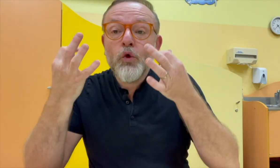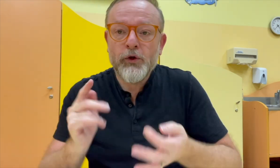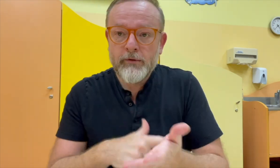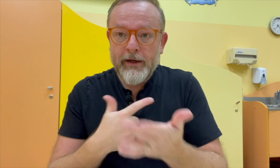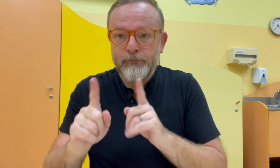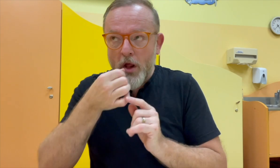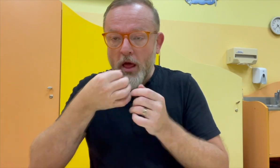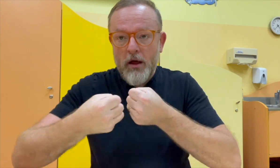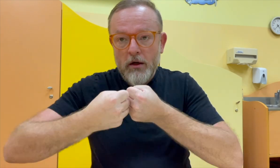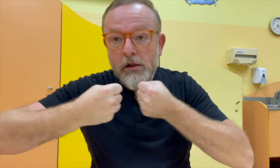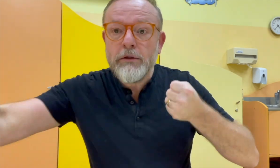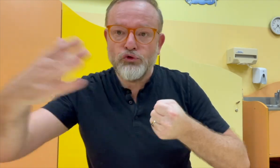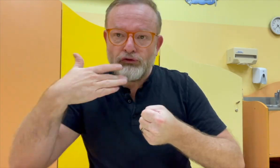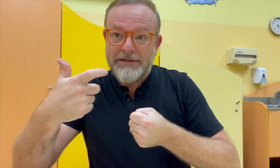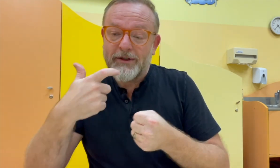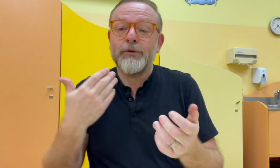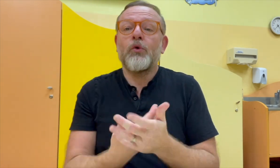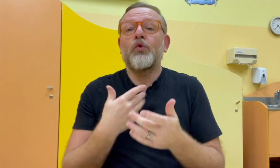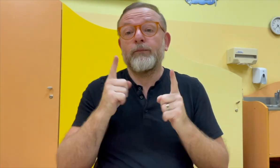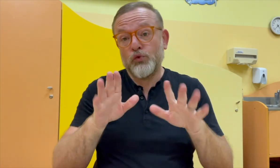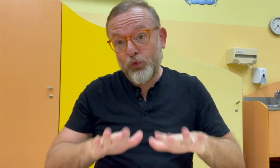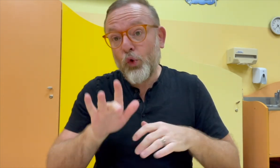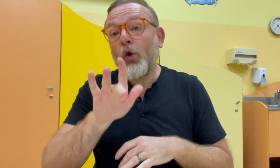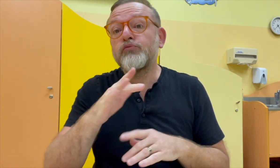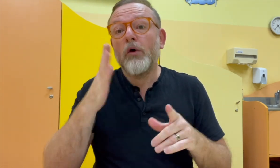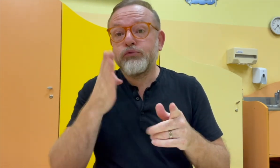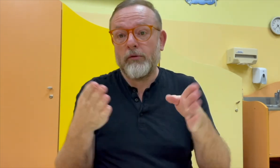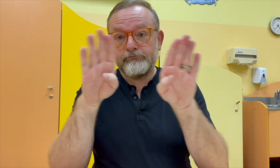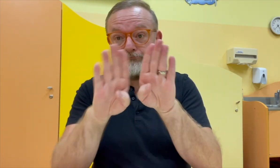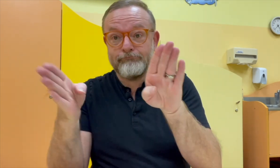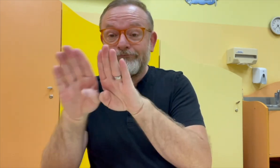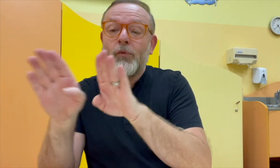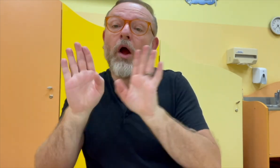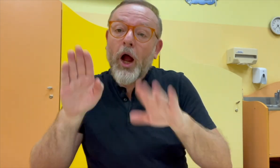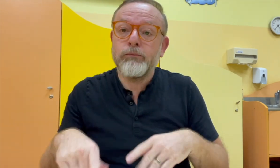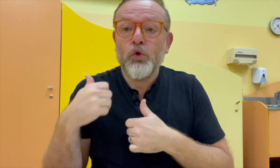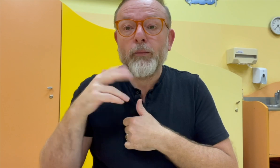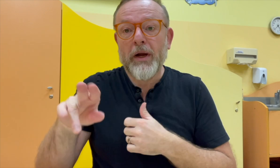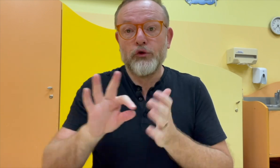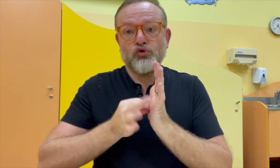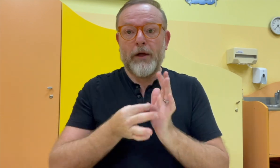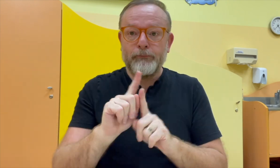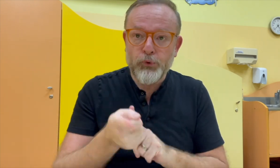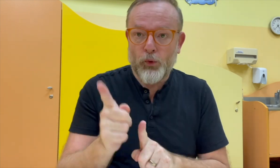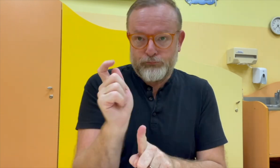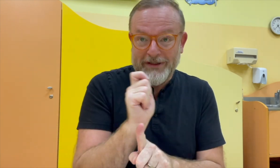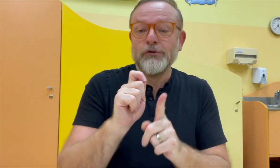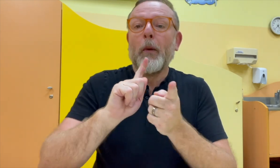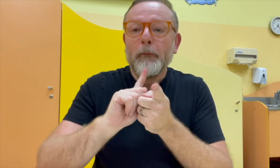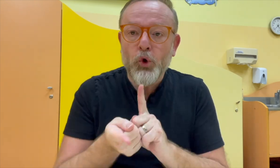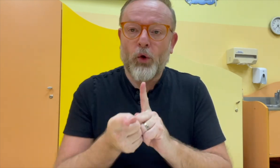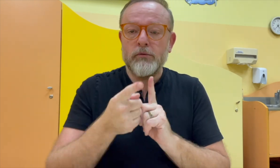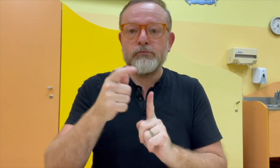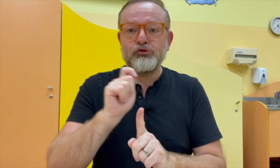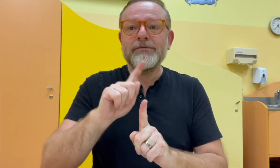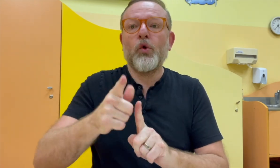druhého jazyku, takže to není úplně jednoduché, takže budu se snažit trošku pomalu, zároveň budu dělat pauzy, aby tlumočník